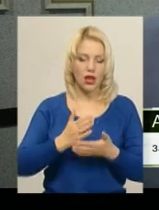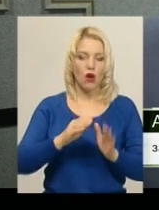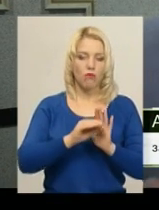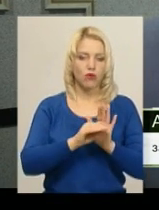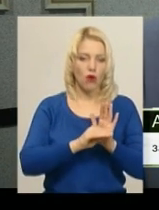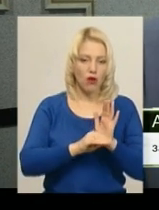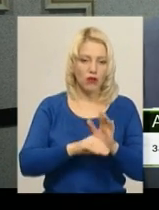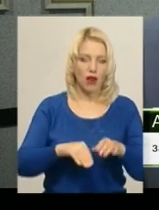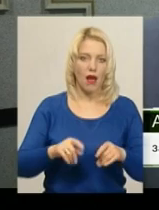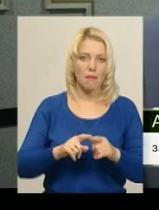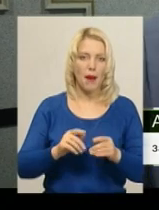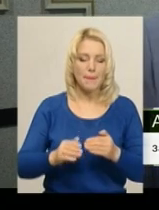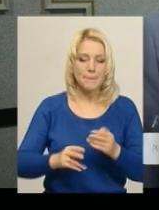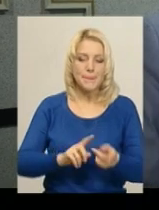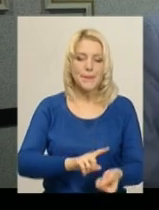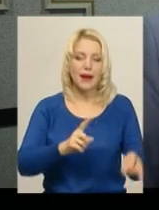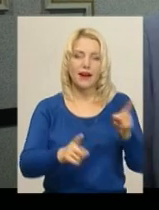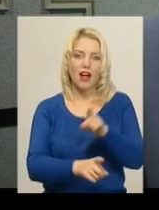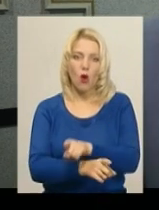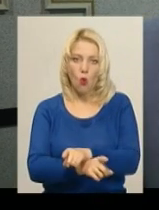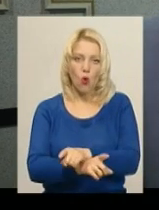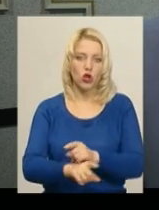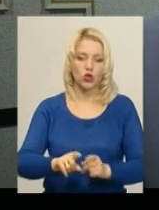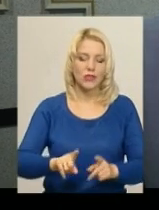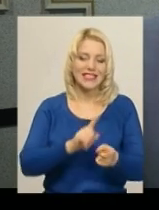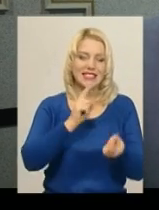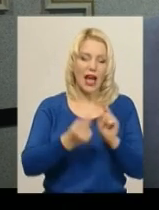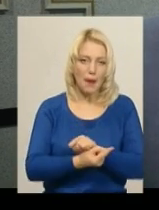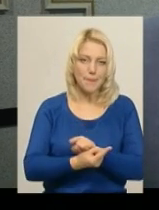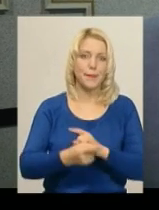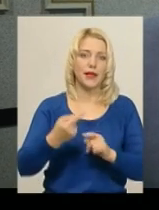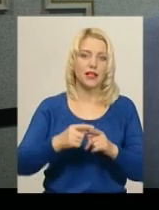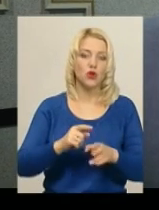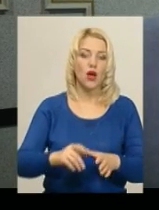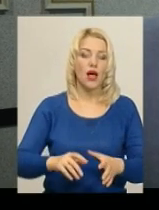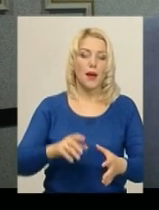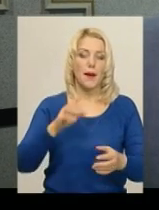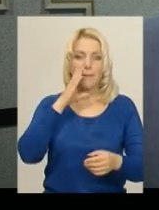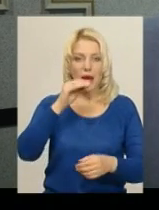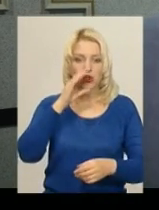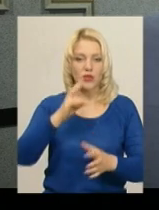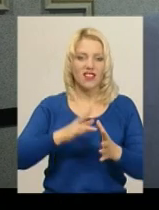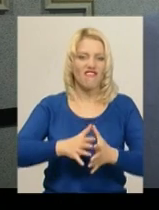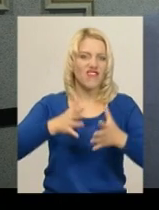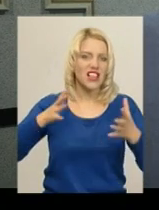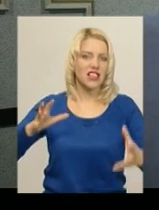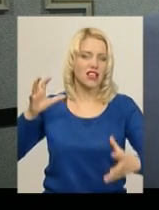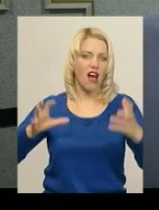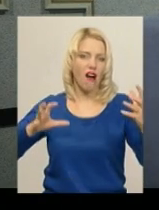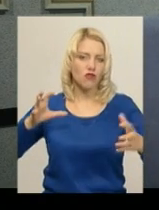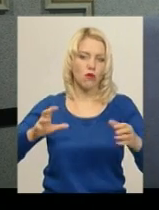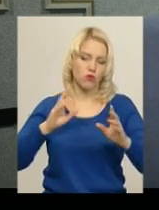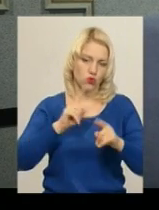переходу, заміни маршруток на великогабаритні автобуси. Ми його скоро представимо громадськості.